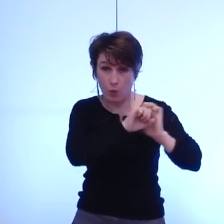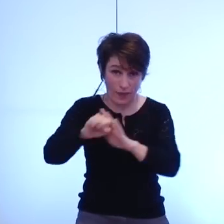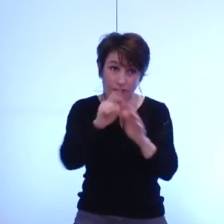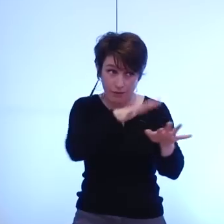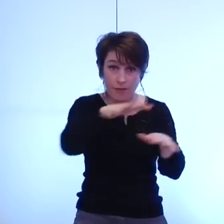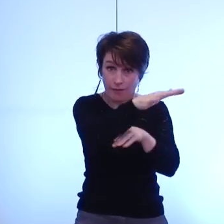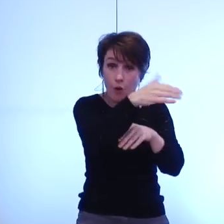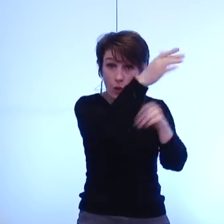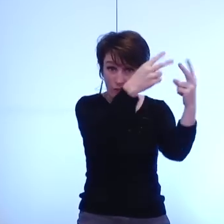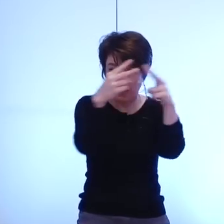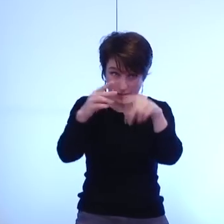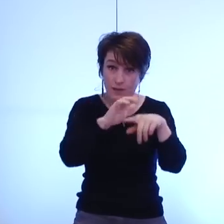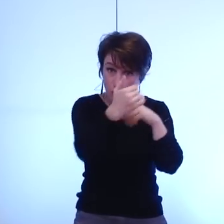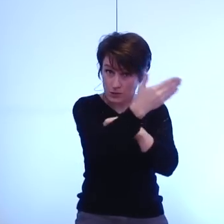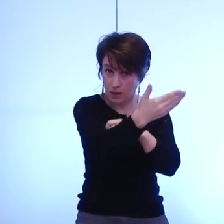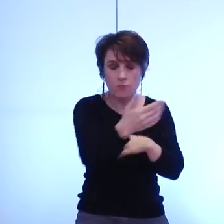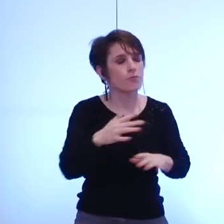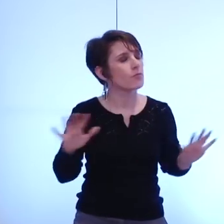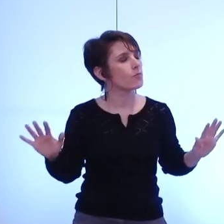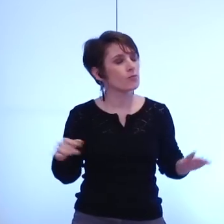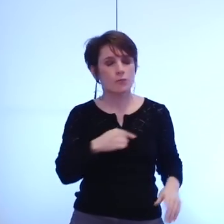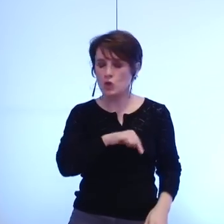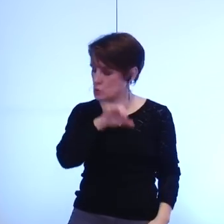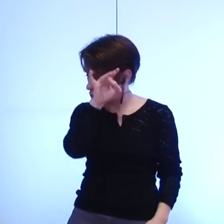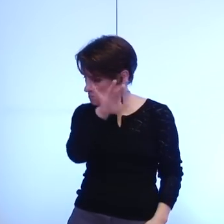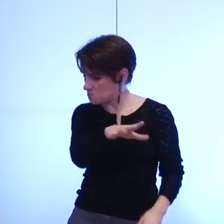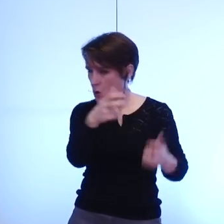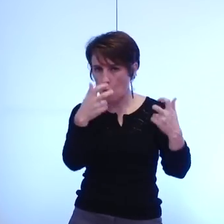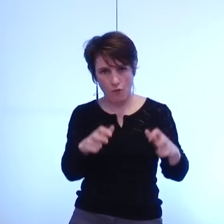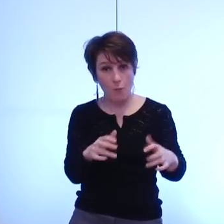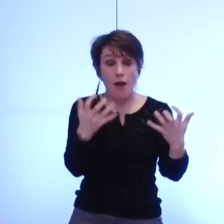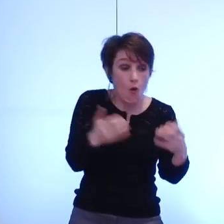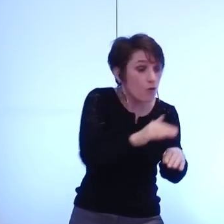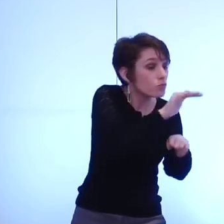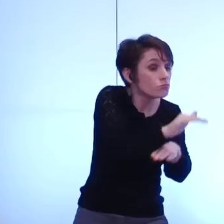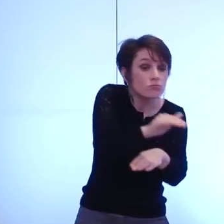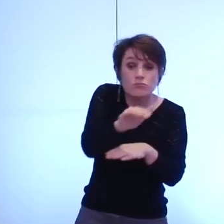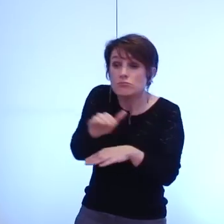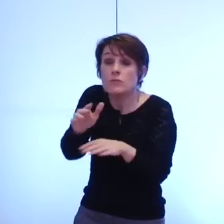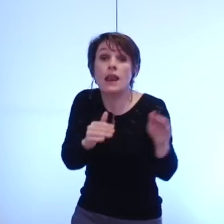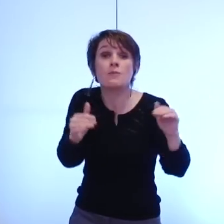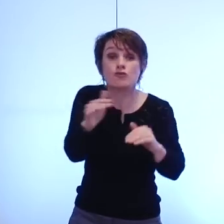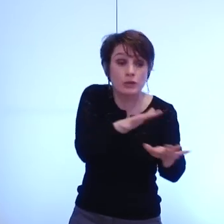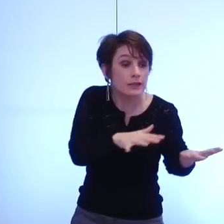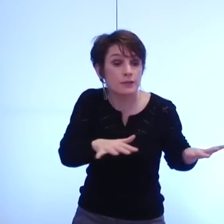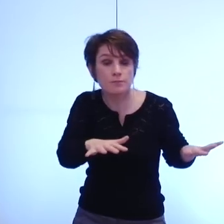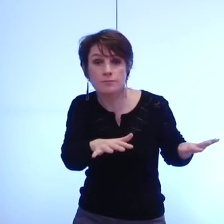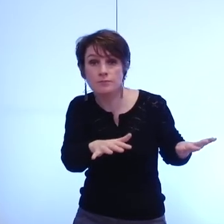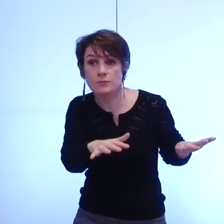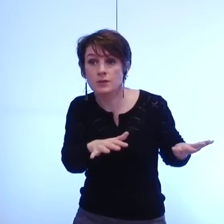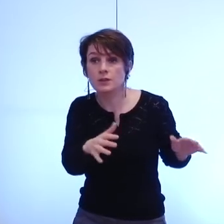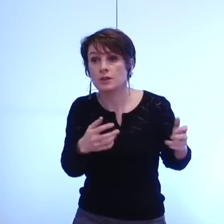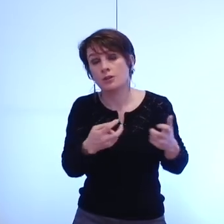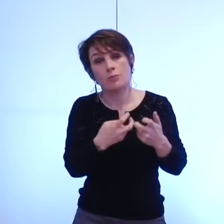partout nous avons fait le choix de préserver autant que possible le plus grand nombre nous avons demandé à celui qui avait